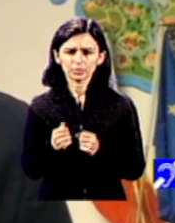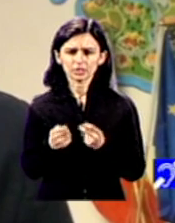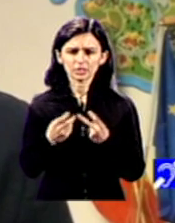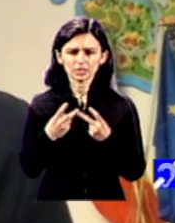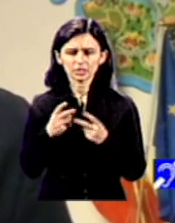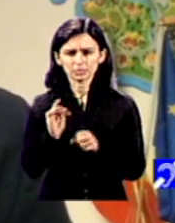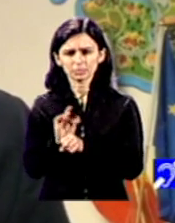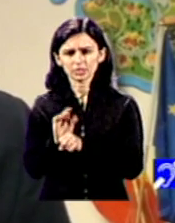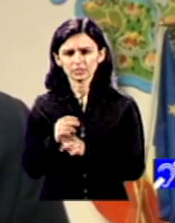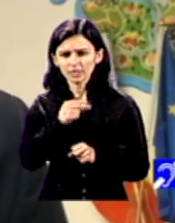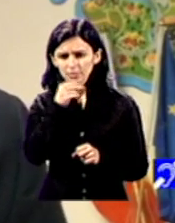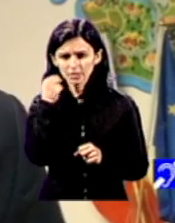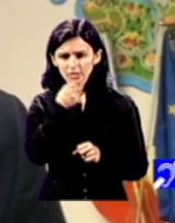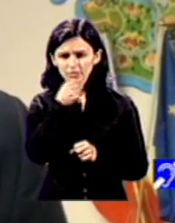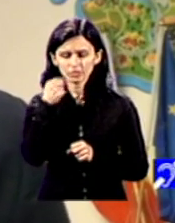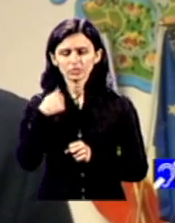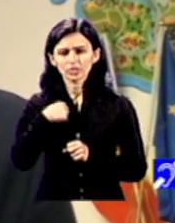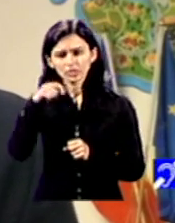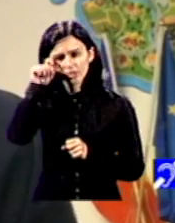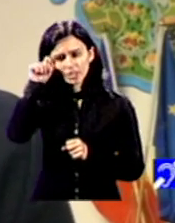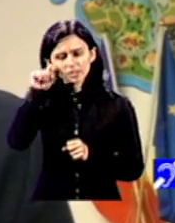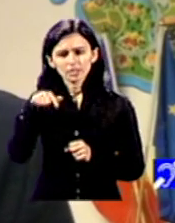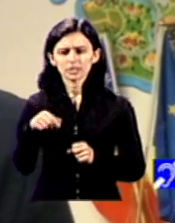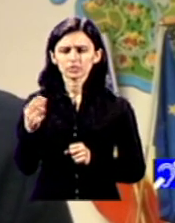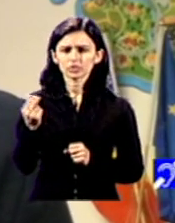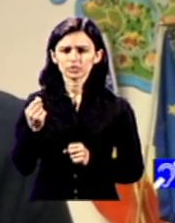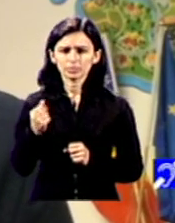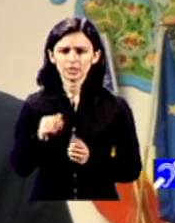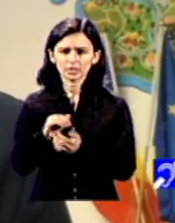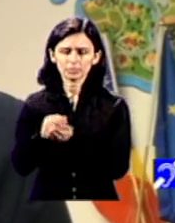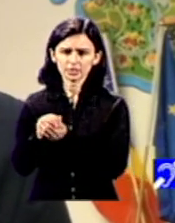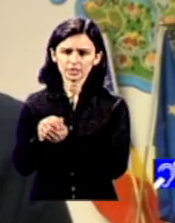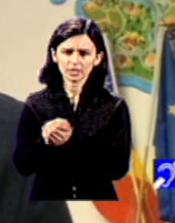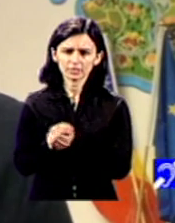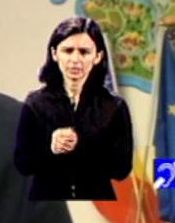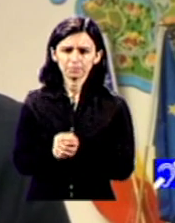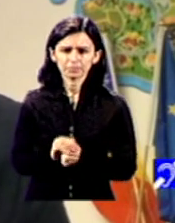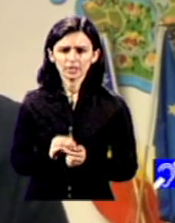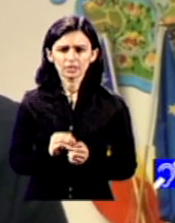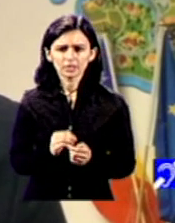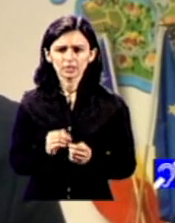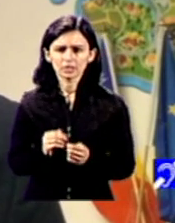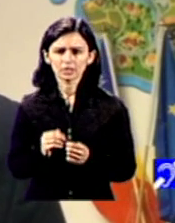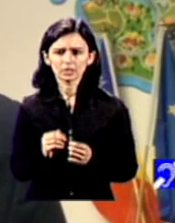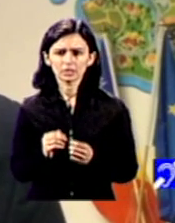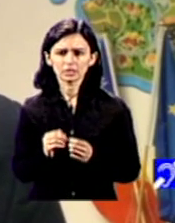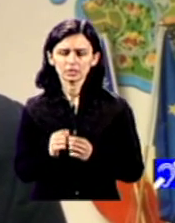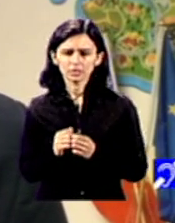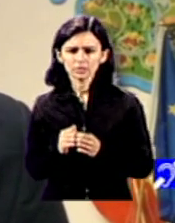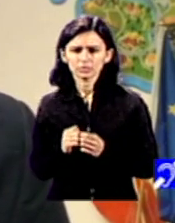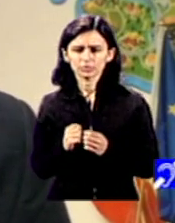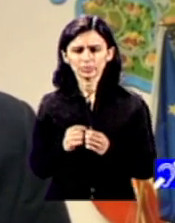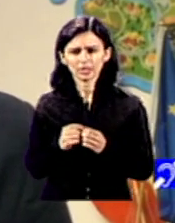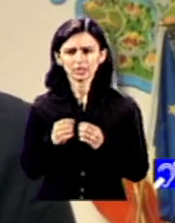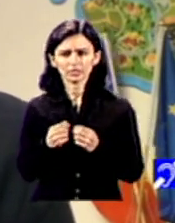în multe cazuri păstrează în supraviețuire efectiv de la o zi la alta persoanele cu dizabilități sau familiile unde sunt persoanele cu dizabilități